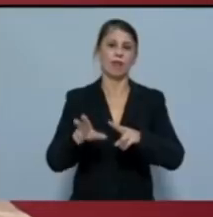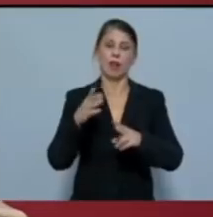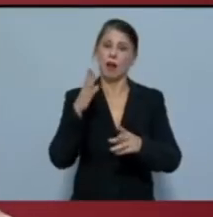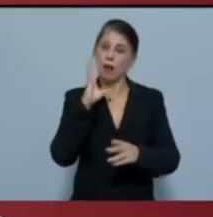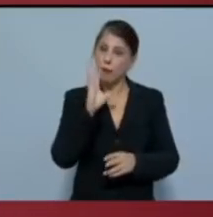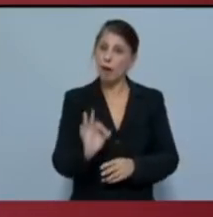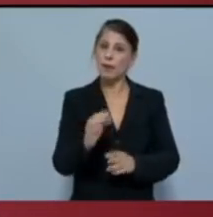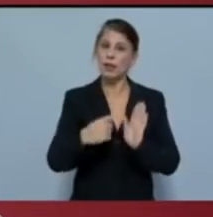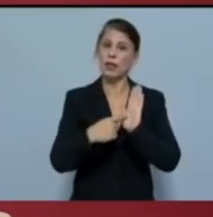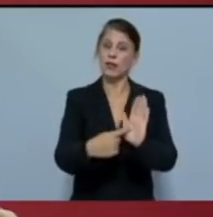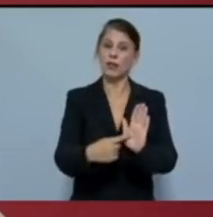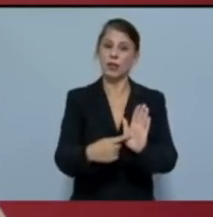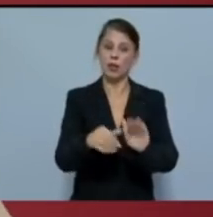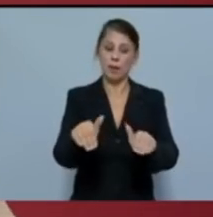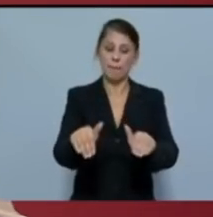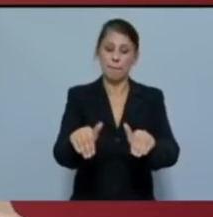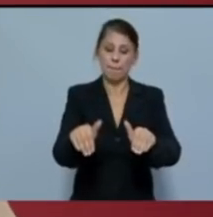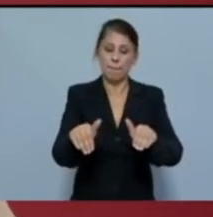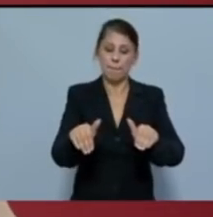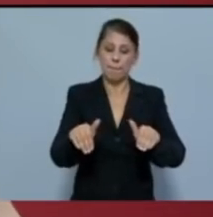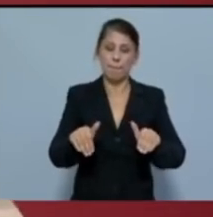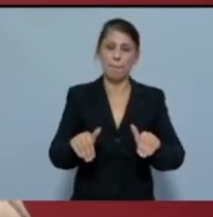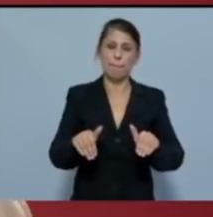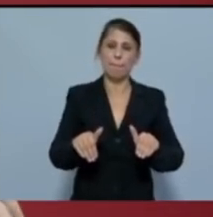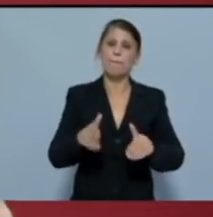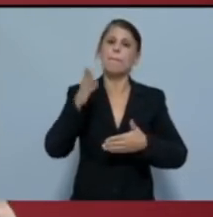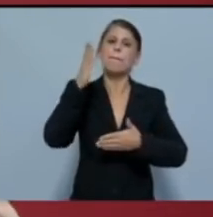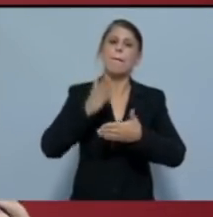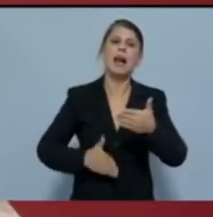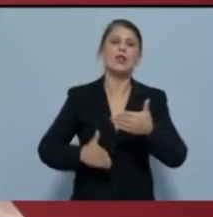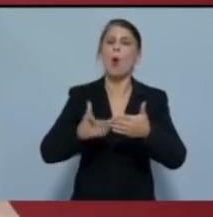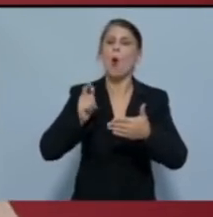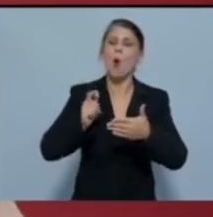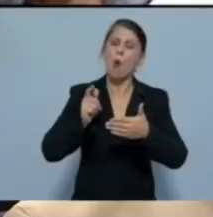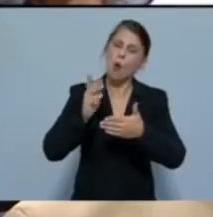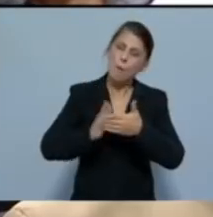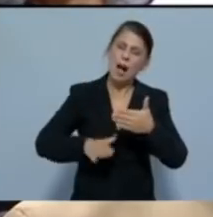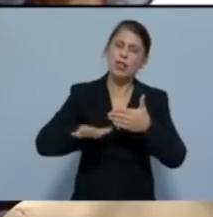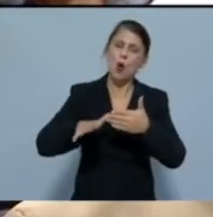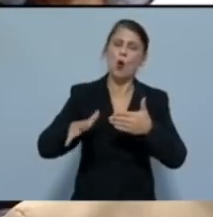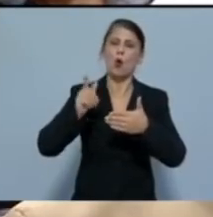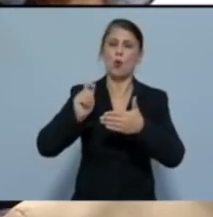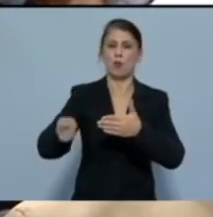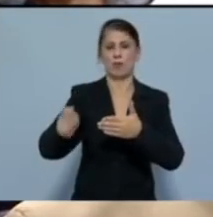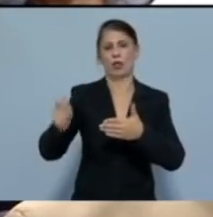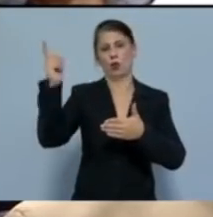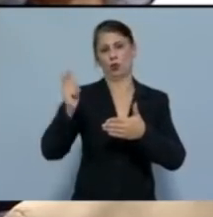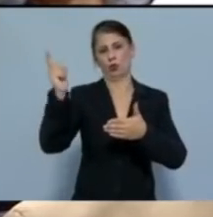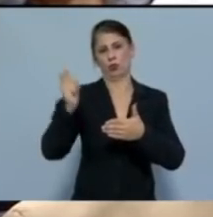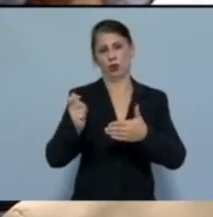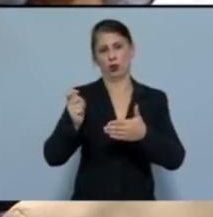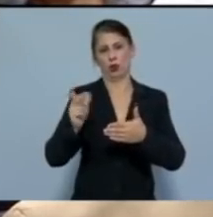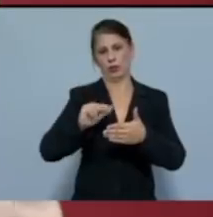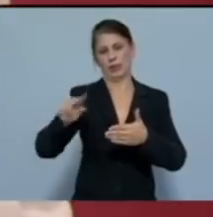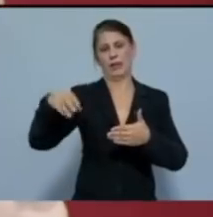υποχώρηση της μέσης αμοιβής των Μητσοτών την ίδια περίοδο. Τα στοιχεία αυτά